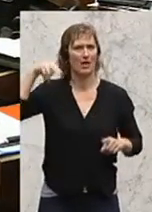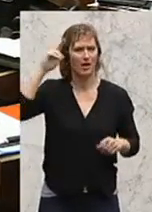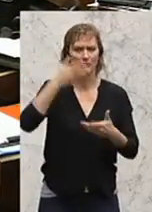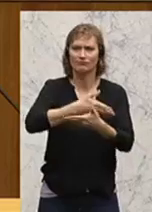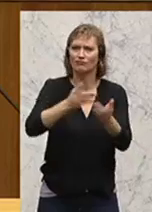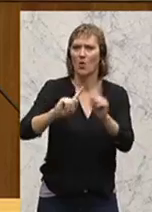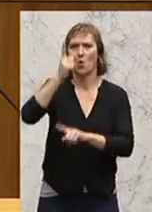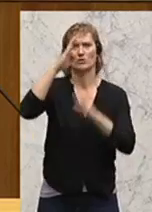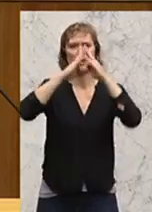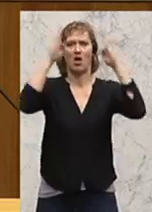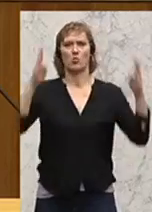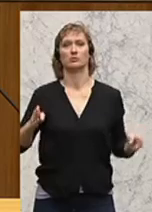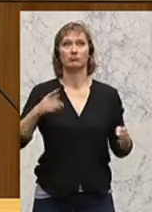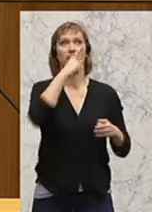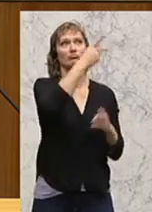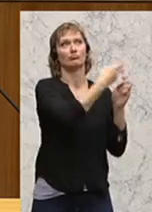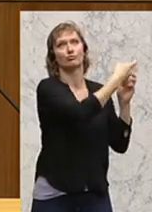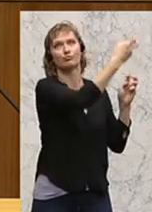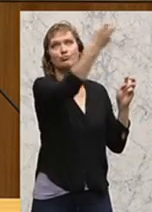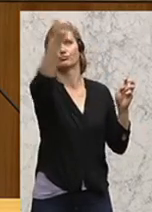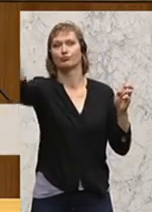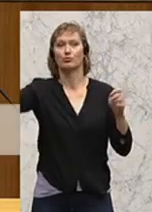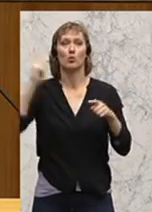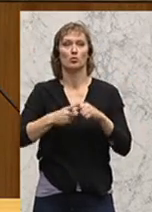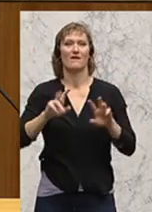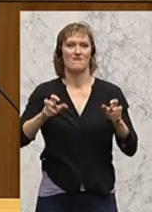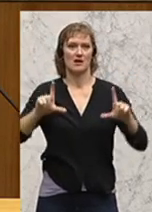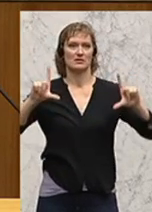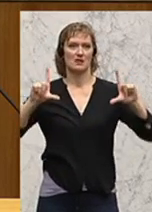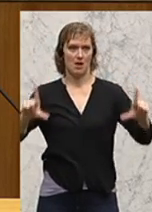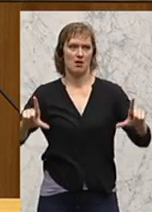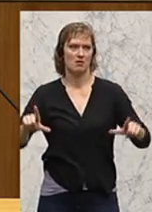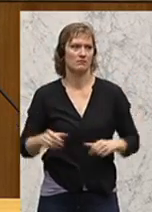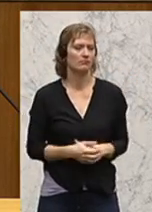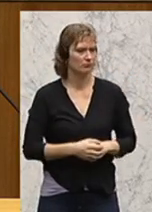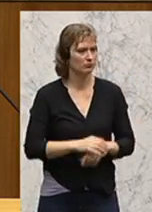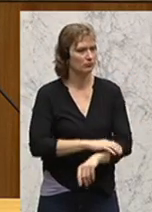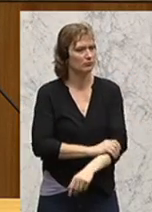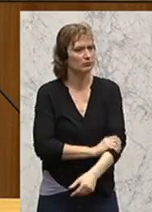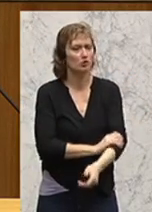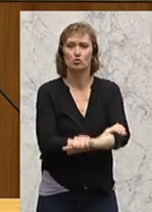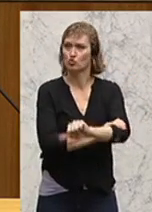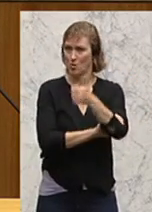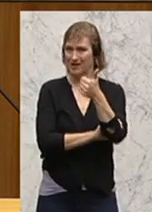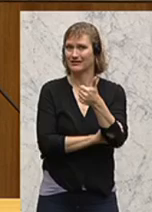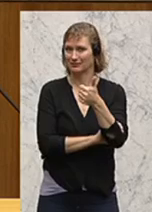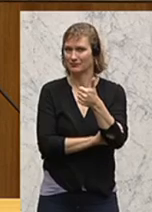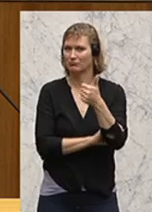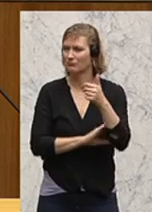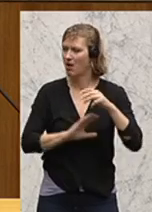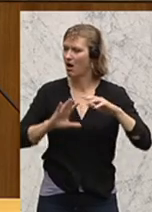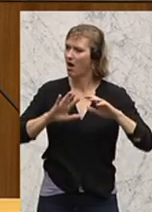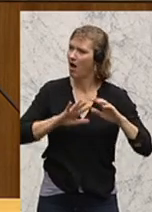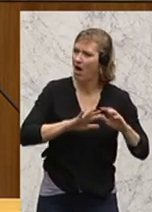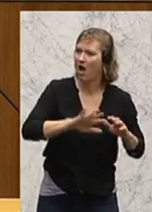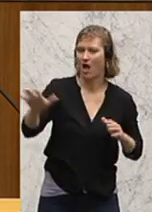meine Damen und Herren, auf der Galerie und vor den Bildschirmen, lassen Sie mich eingangs mich bei allen sehr, sehr herzlich bedanken.